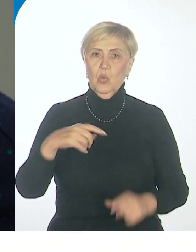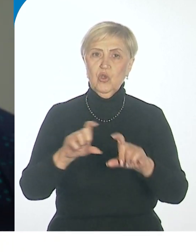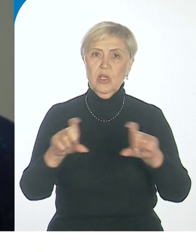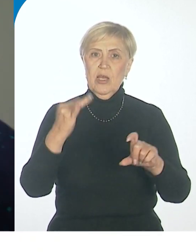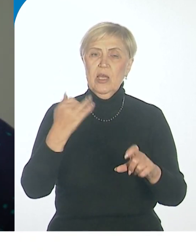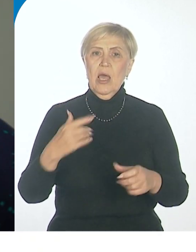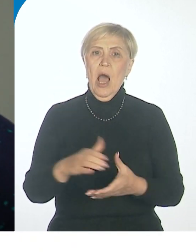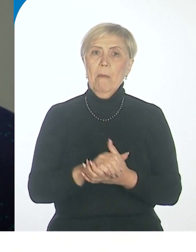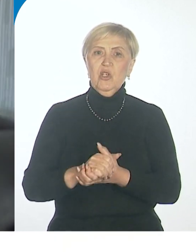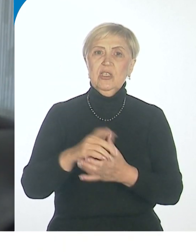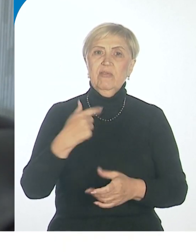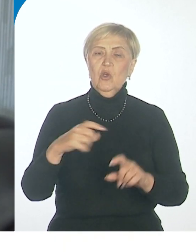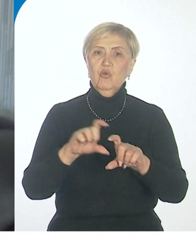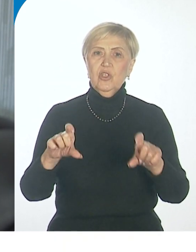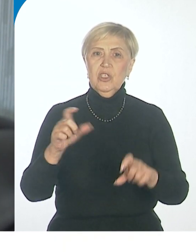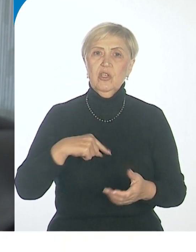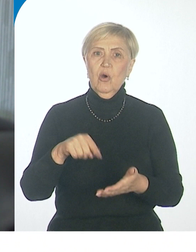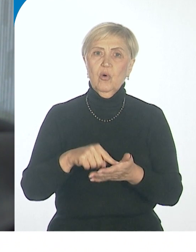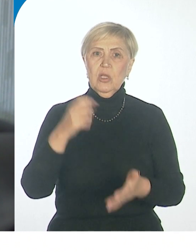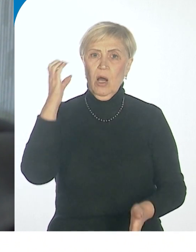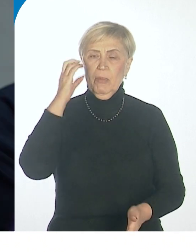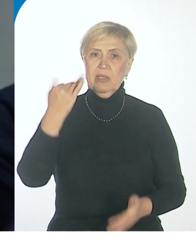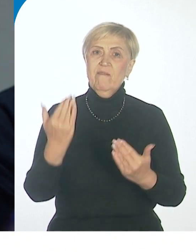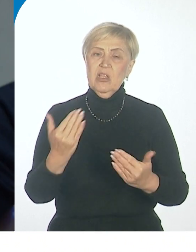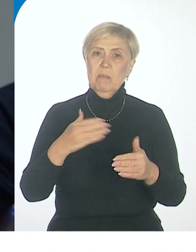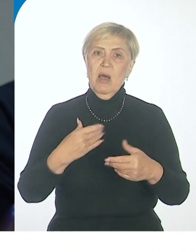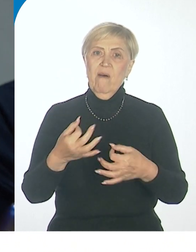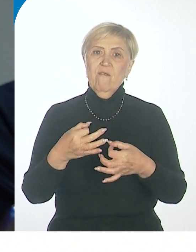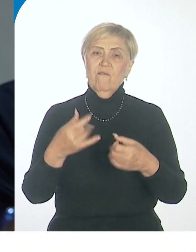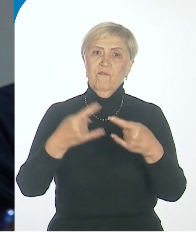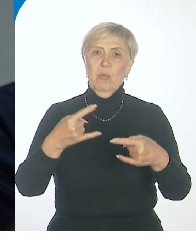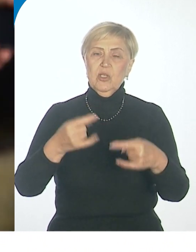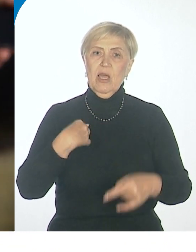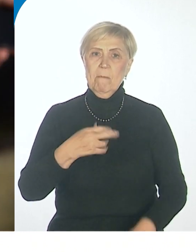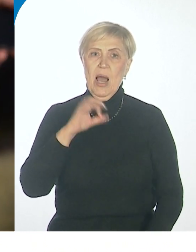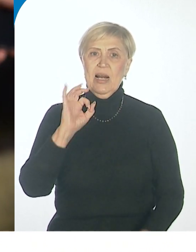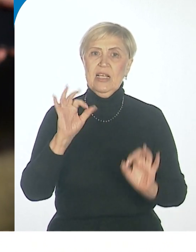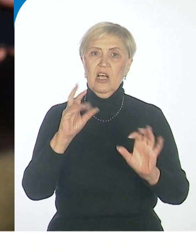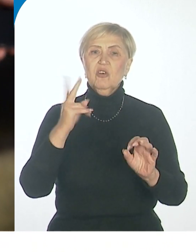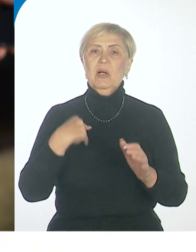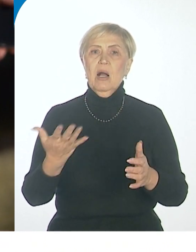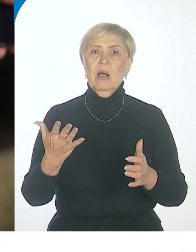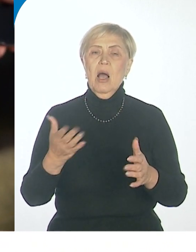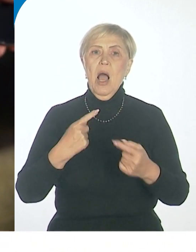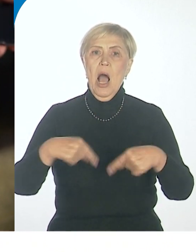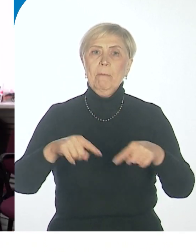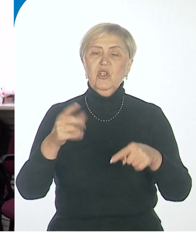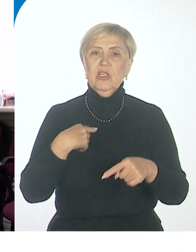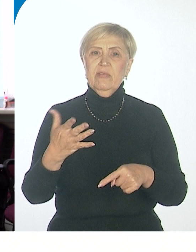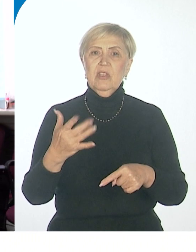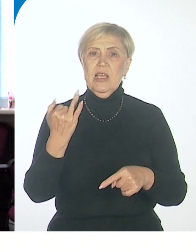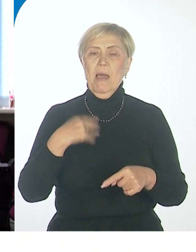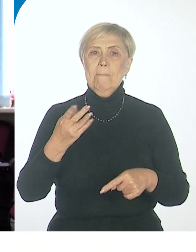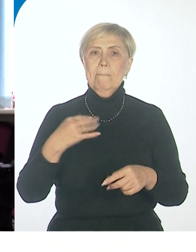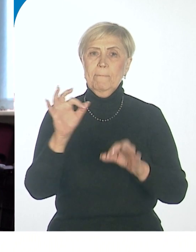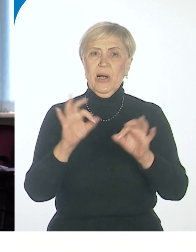организации Хабаровска. В этом выпуске программы «Социальный ответ» мы расскажем о том, как общественные инициативы и проекты помогают